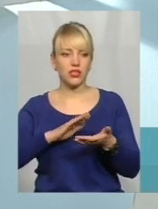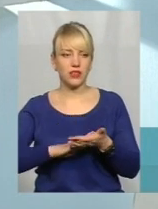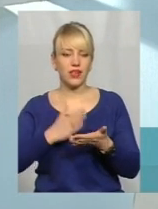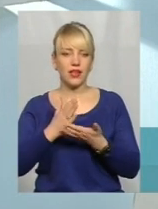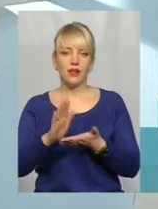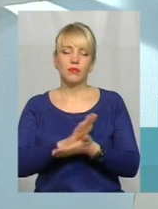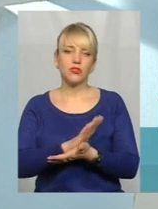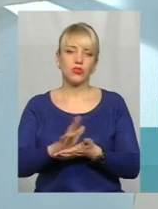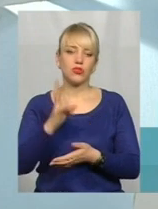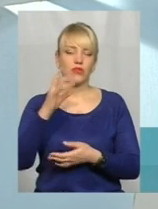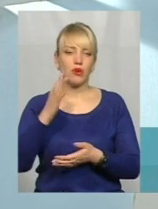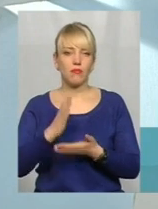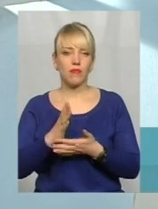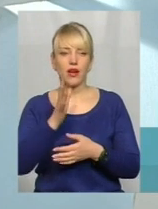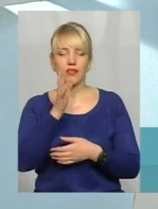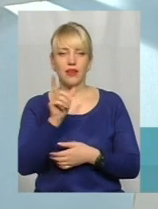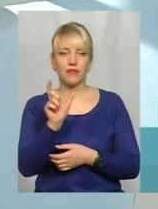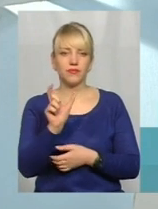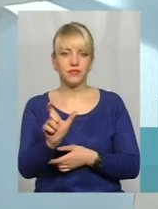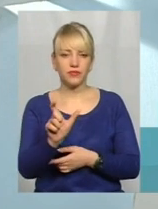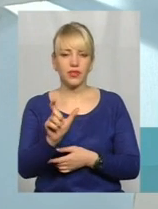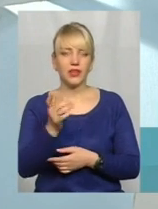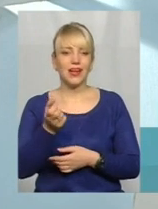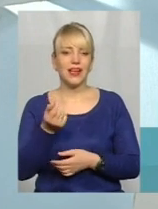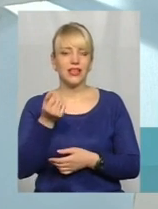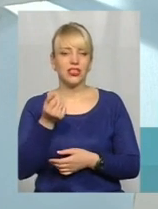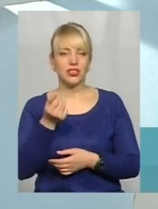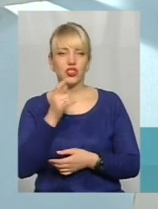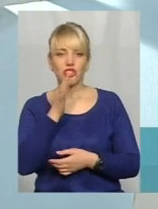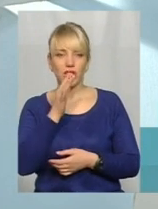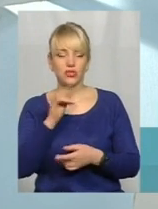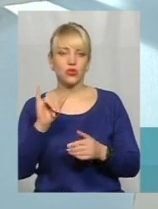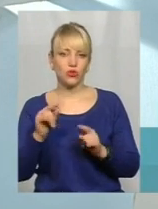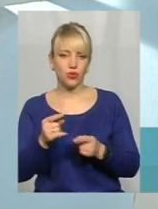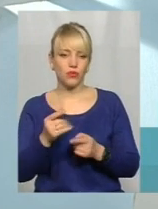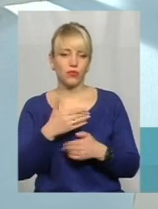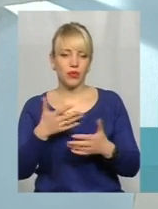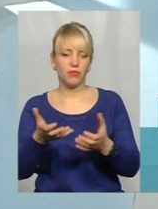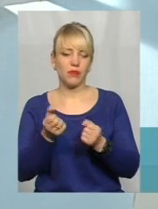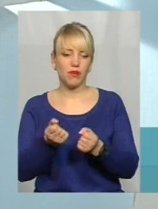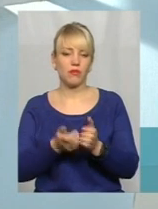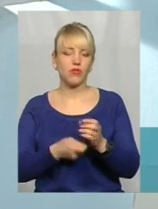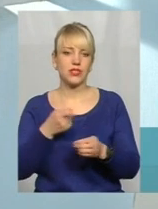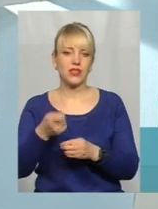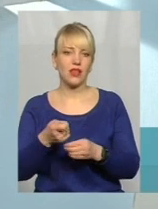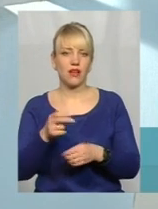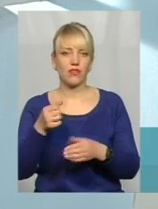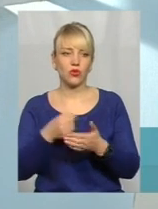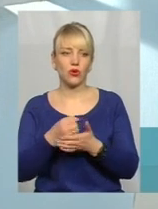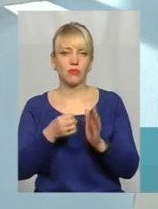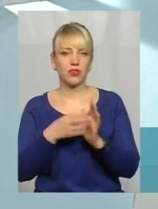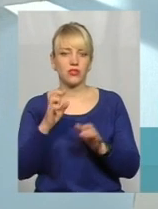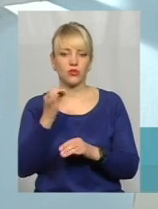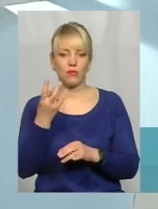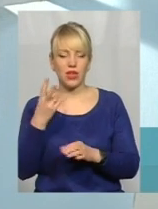безкоштовною, але має певний ліміт і кількості, і часу. Тому ми приймаємо заявки до 15 березня